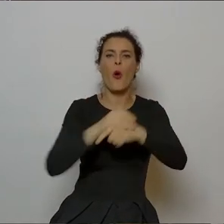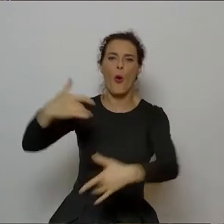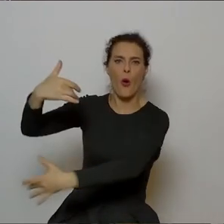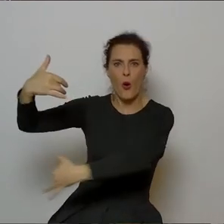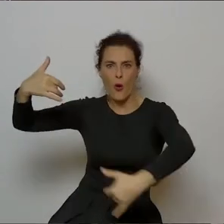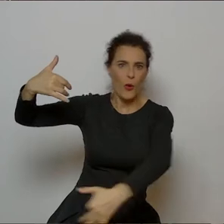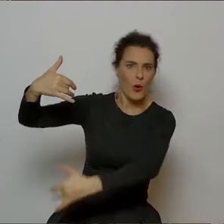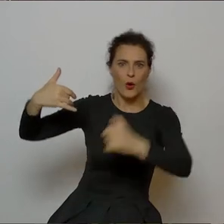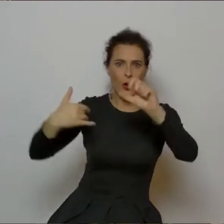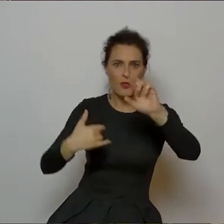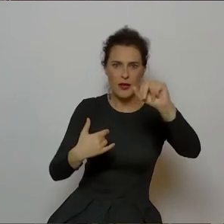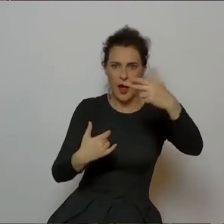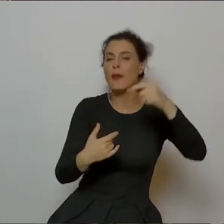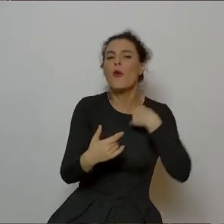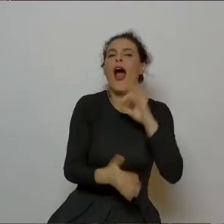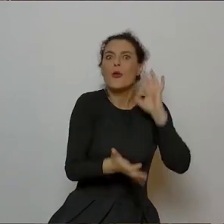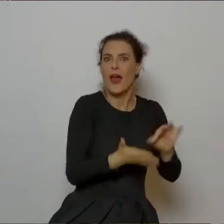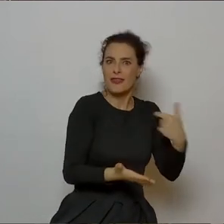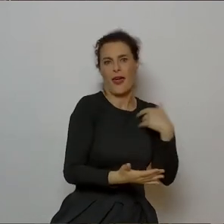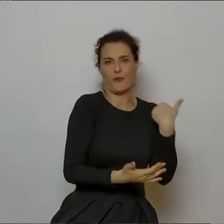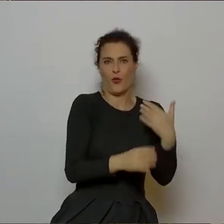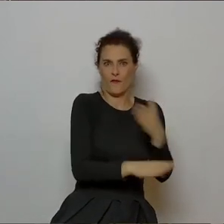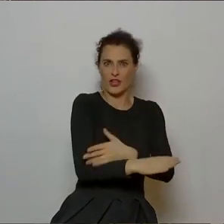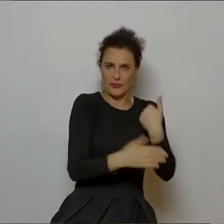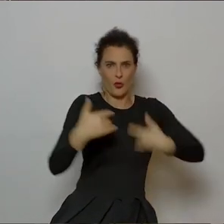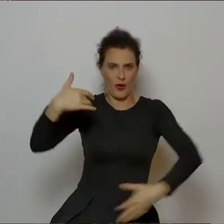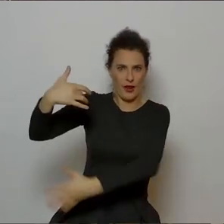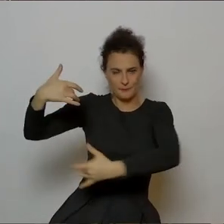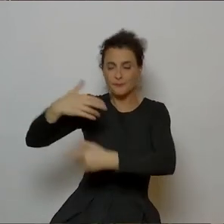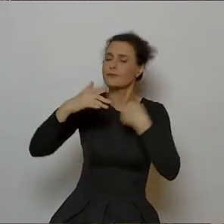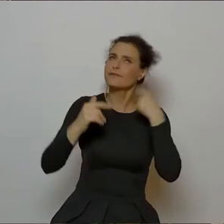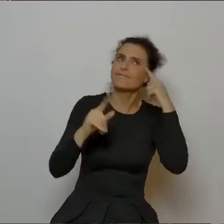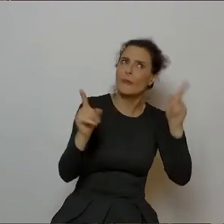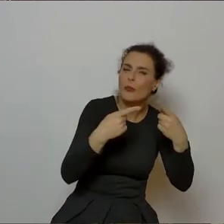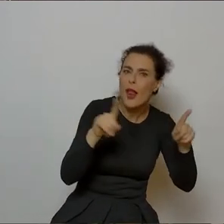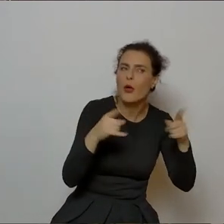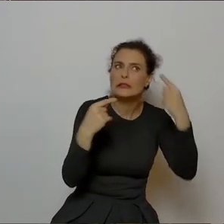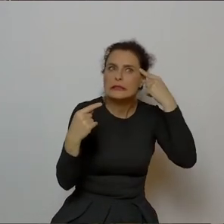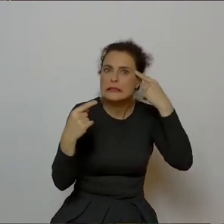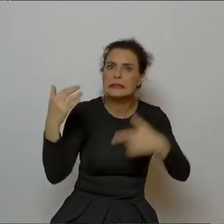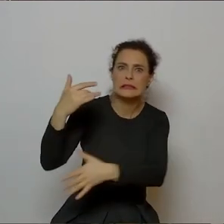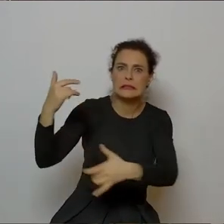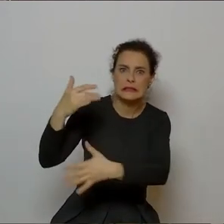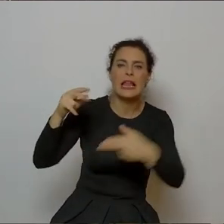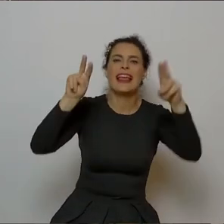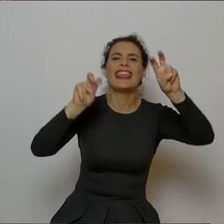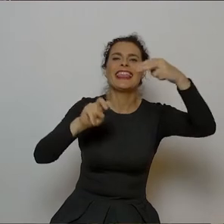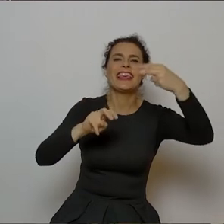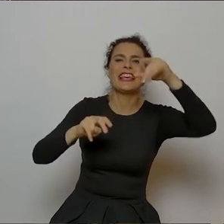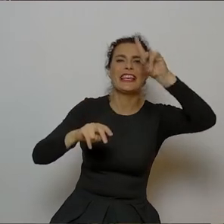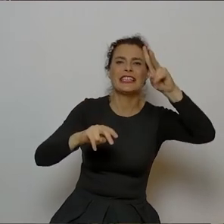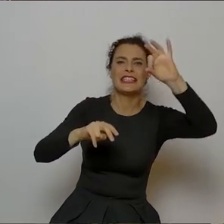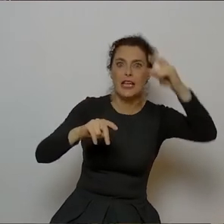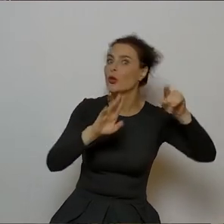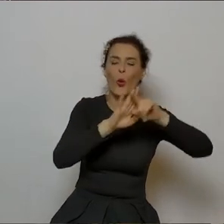tam wykorzystano to, że gram na kontrabasie. i wymyśliłem, wymyśliłem melodię na ten kontrabas. były niksy. Niksy, takie